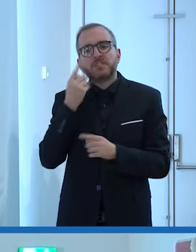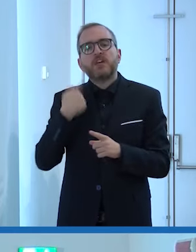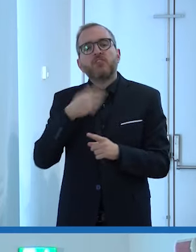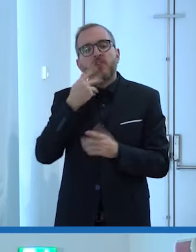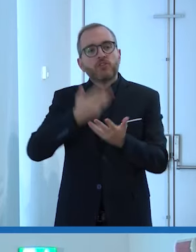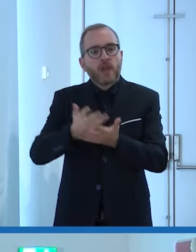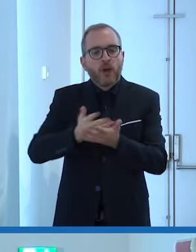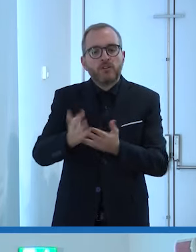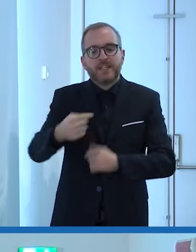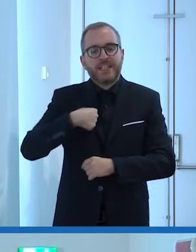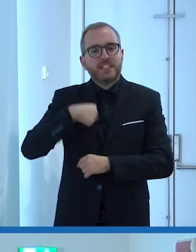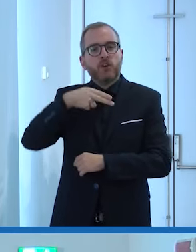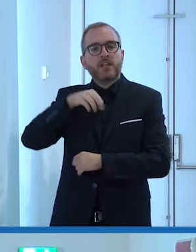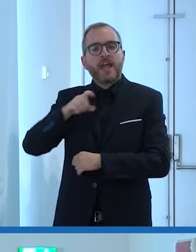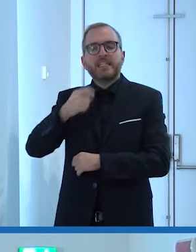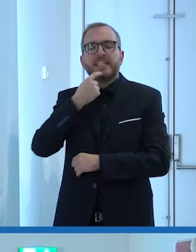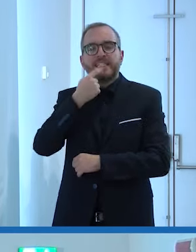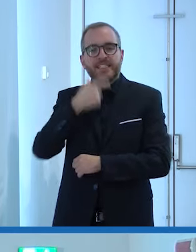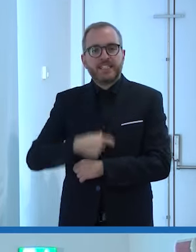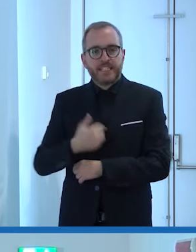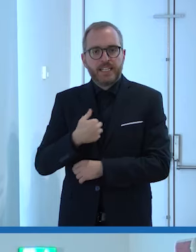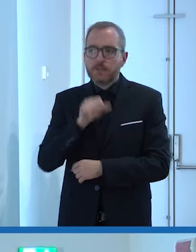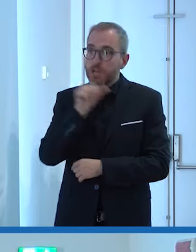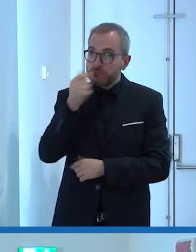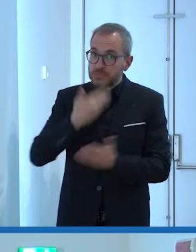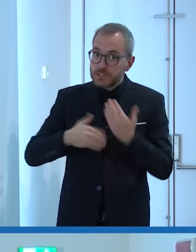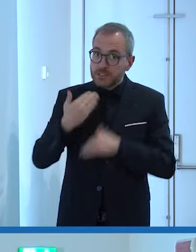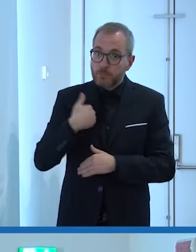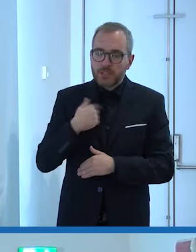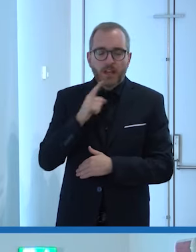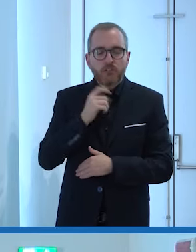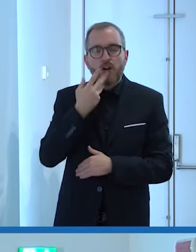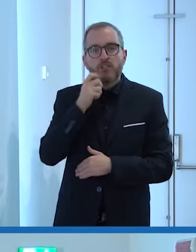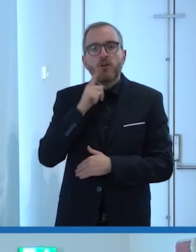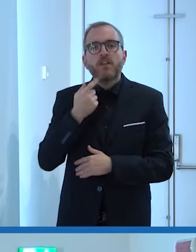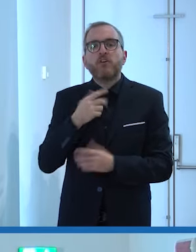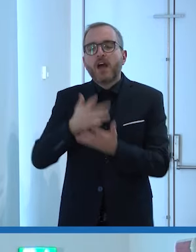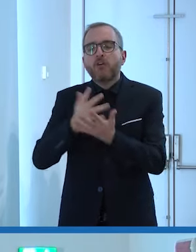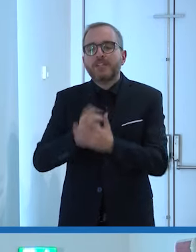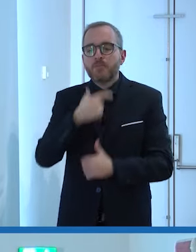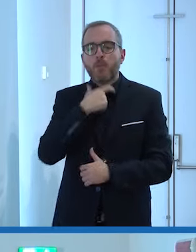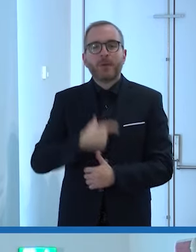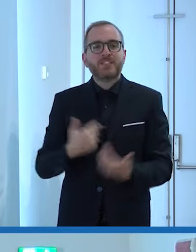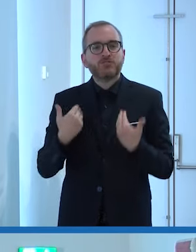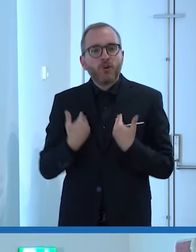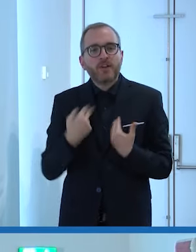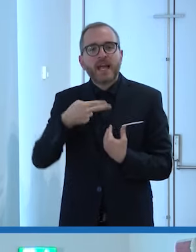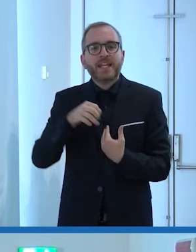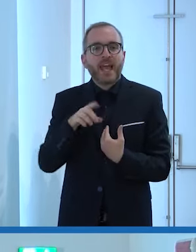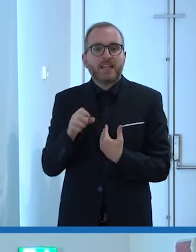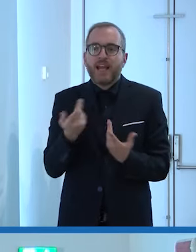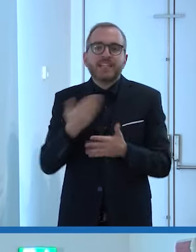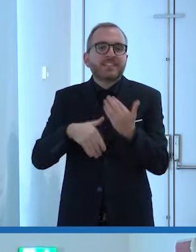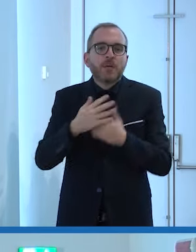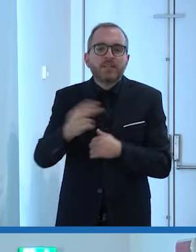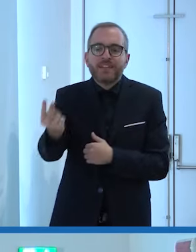Nadia ma non più per la sua disabilità ma volevo che arrivasse la mia persona la mia disabilità la vedete tutti